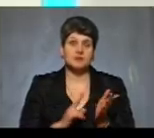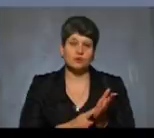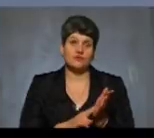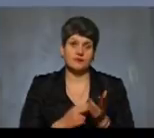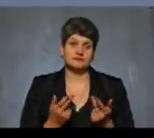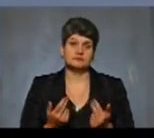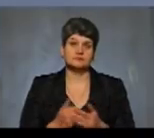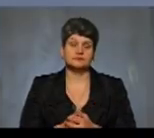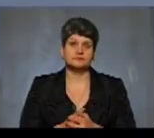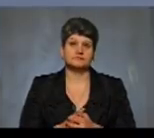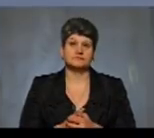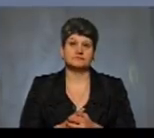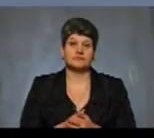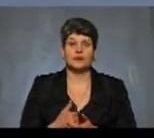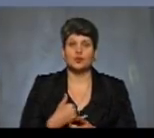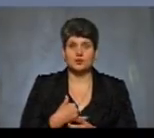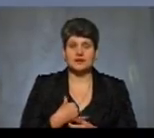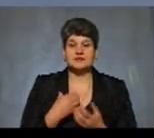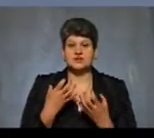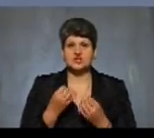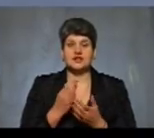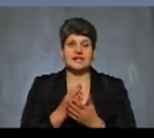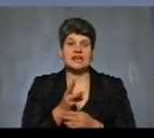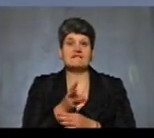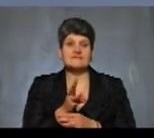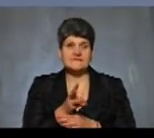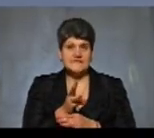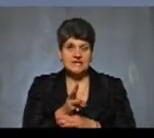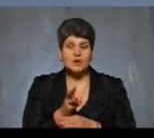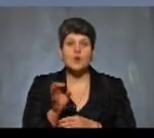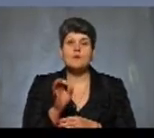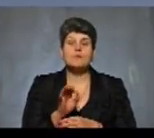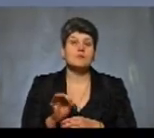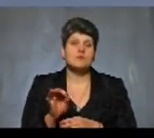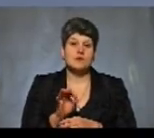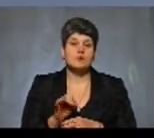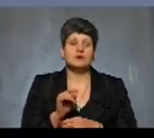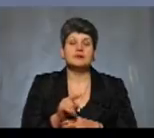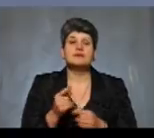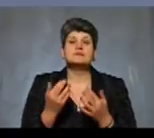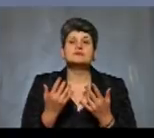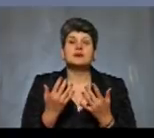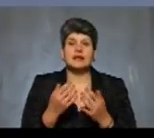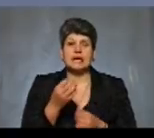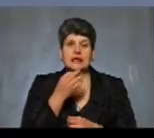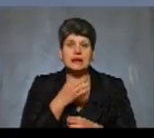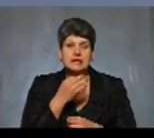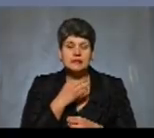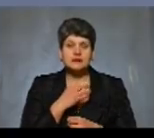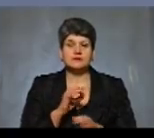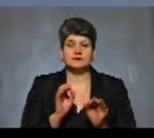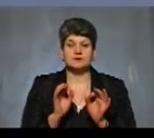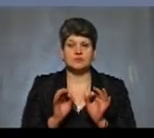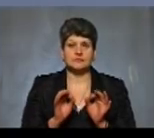В нас ще є відеоінформація про те, скільки ліків неналежної